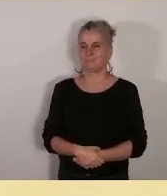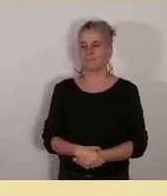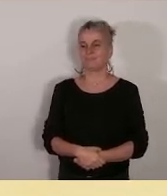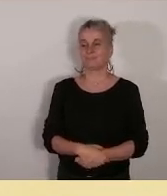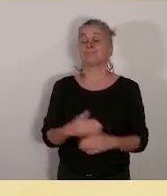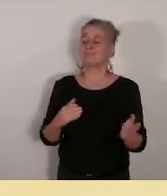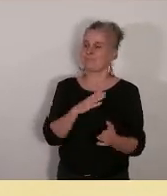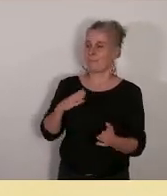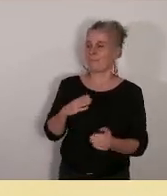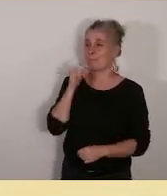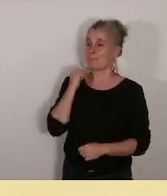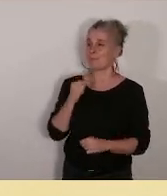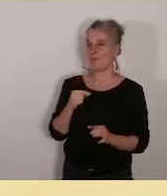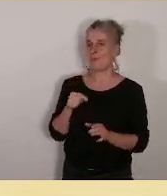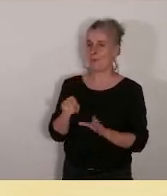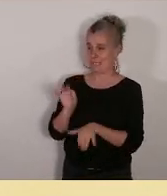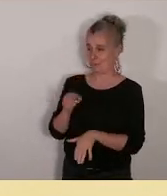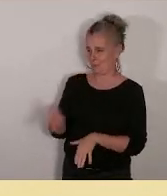Mesdames, messieurs, les élus.